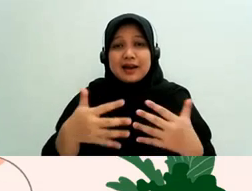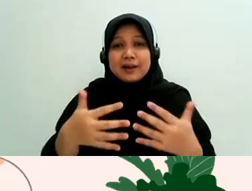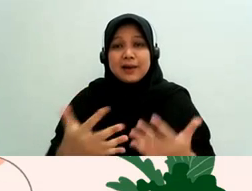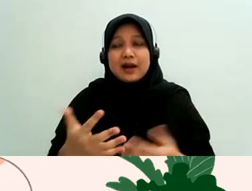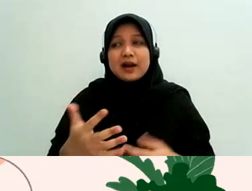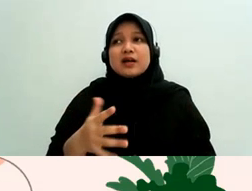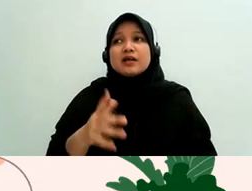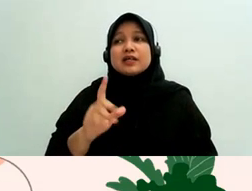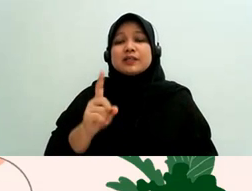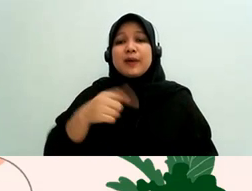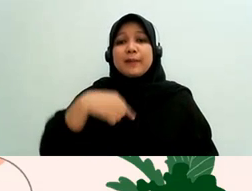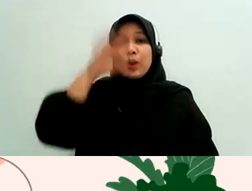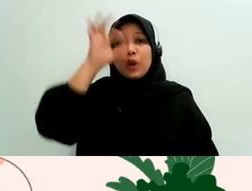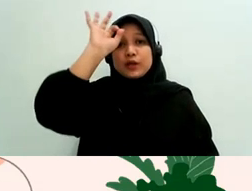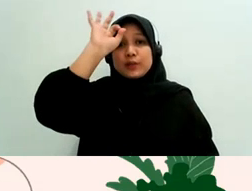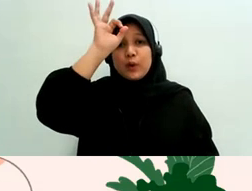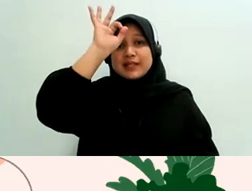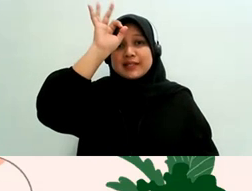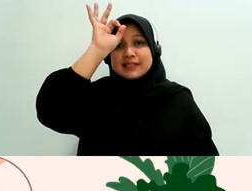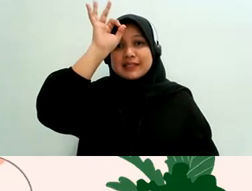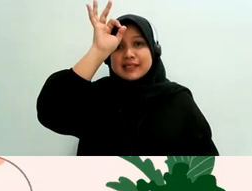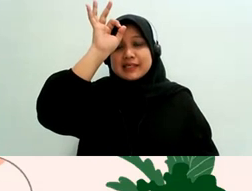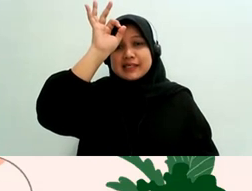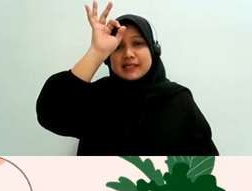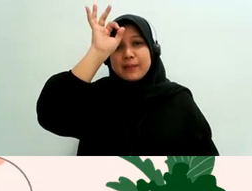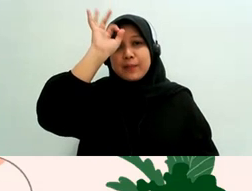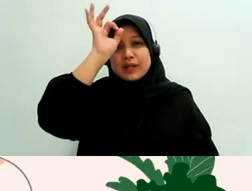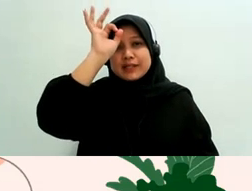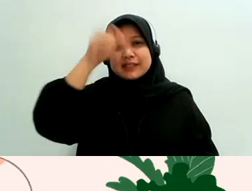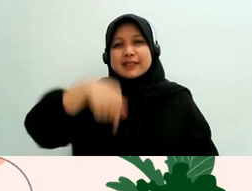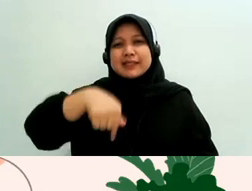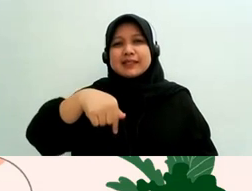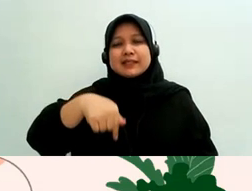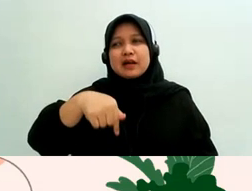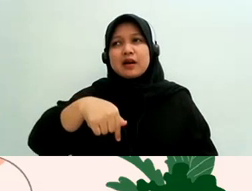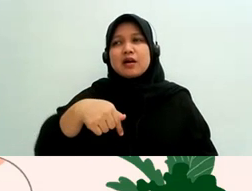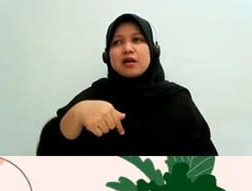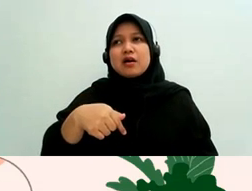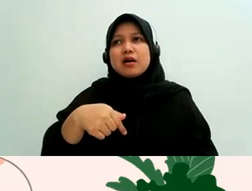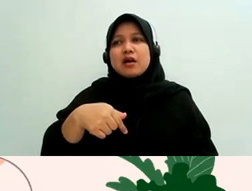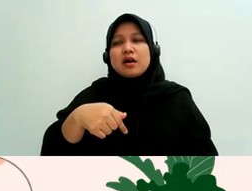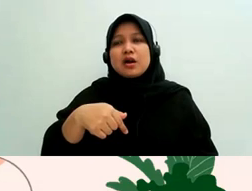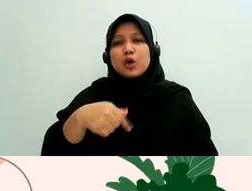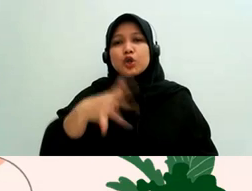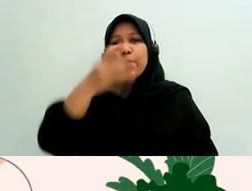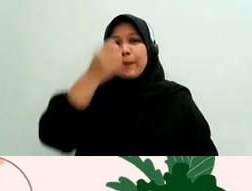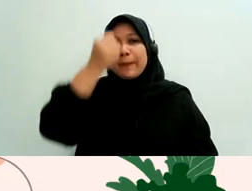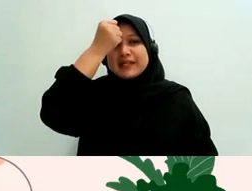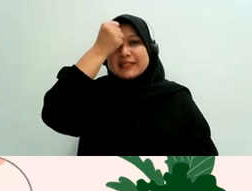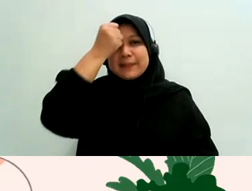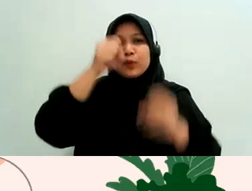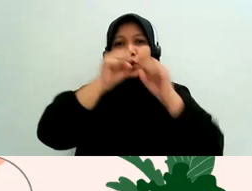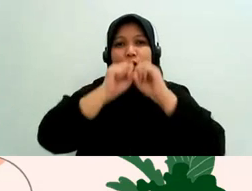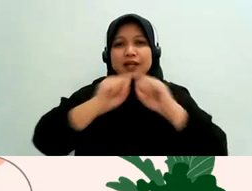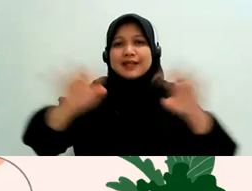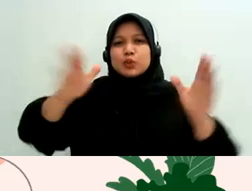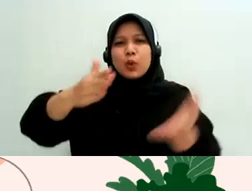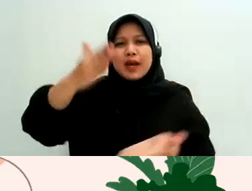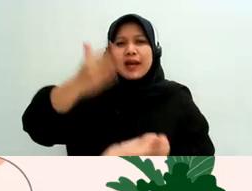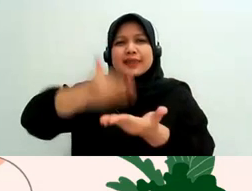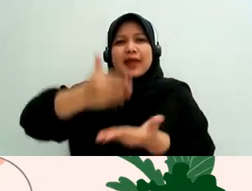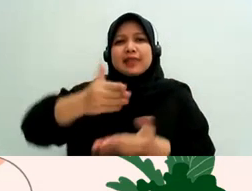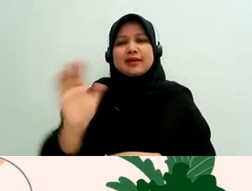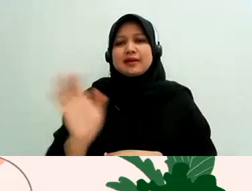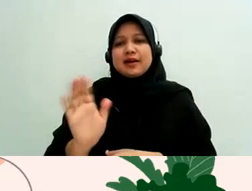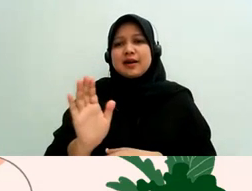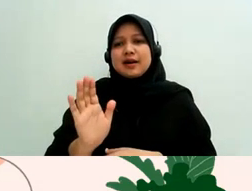kepolisian teman-teman di kepolisian tidak terlalu ketat ya terhadap penerapan prinsip-prinsip itu di dalam rilis mereka saya sih